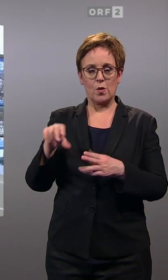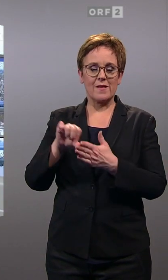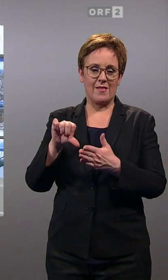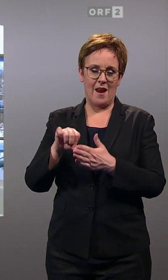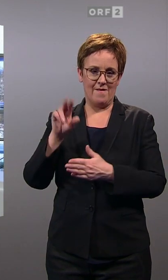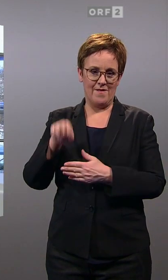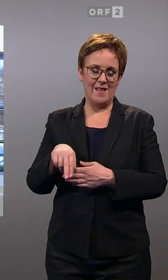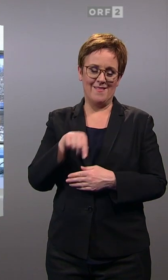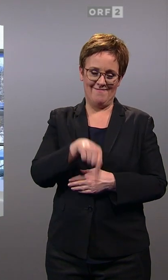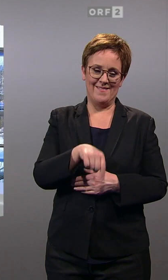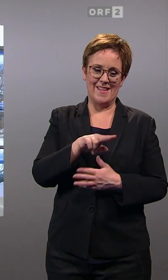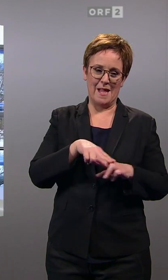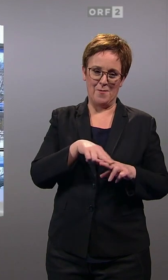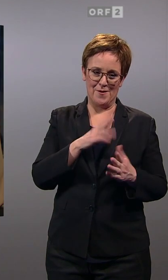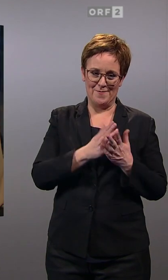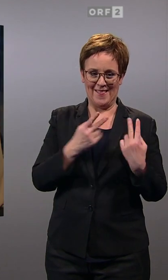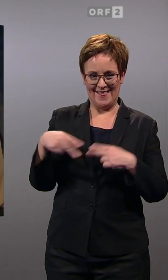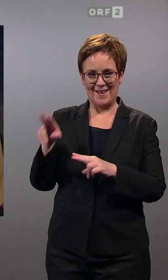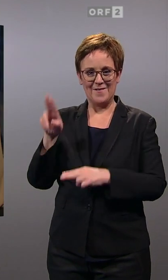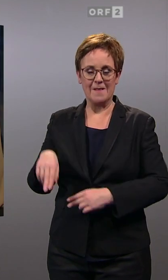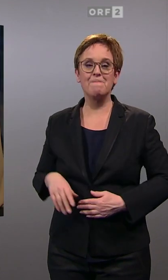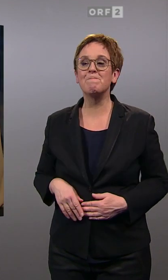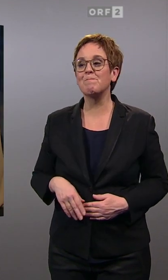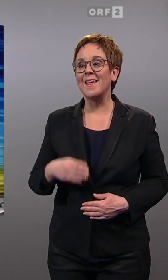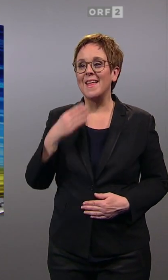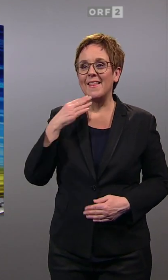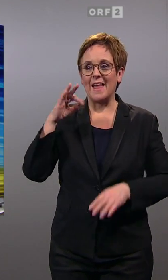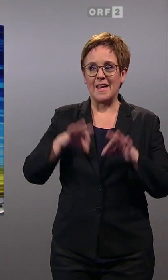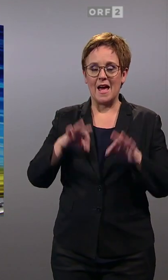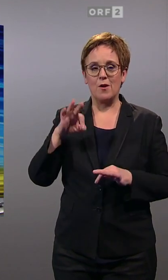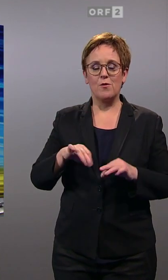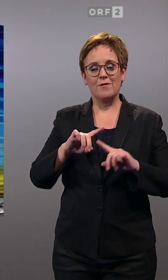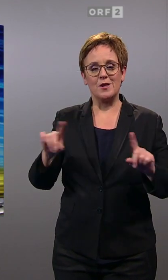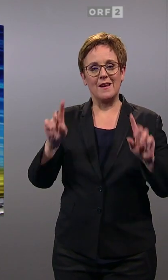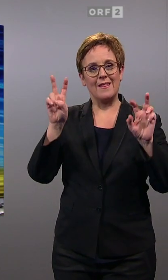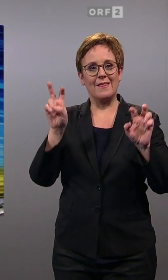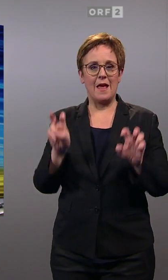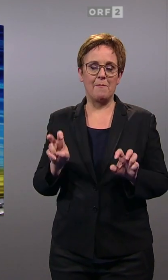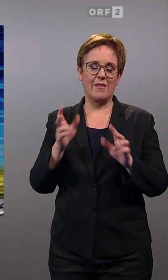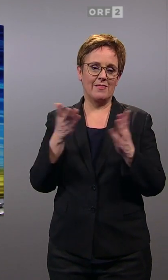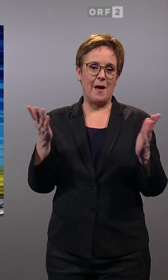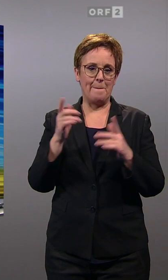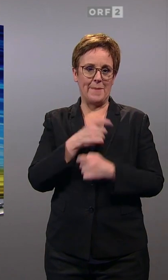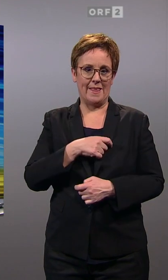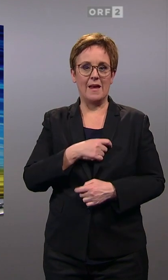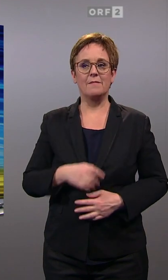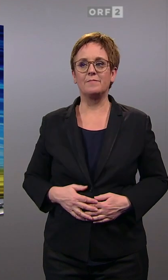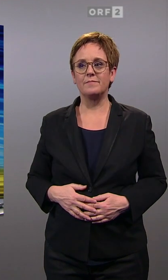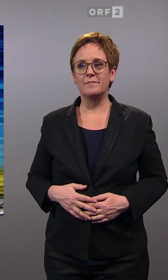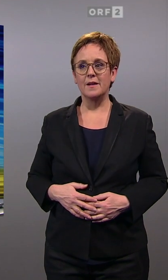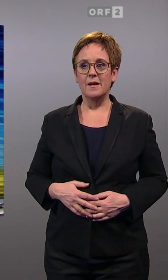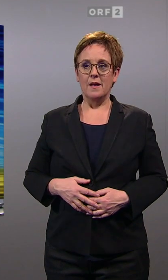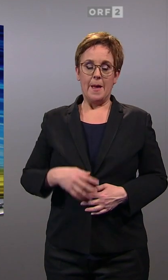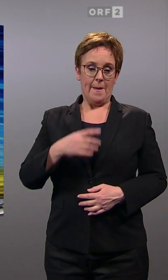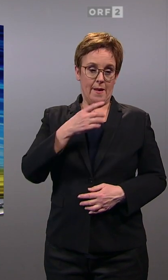zurück aus St. Pölten, wieder nach Wien. Vielen Dank für diese Analyse zur Themensetzung der Parteien in Niederösterreich. Kommen wir weg jetzt von